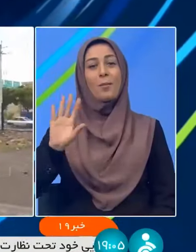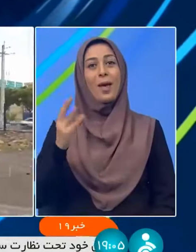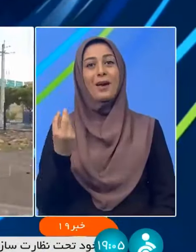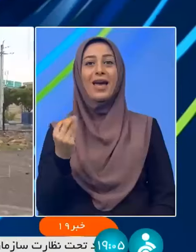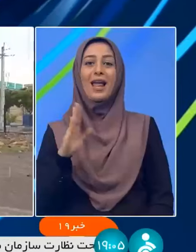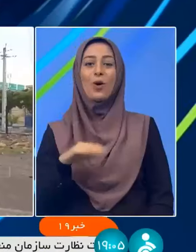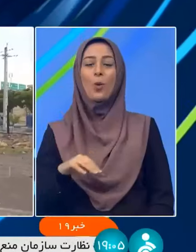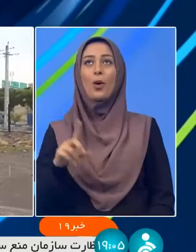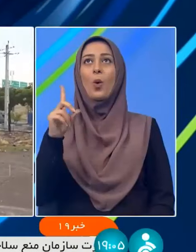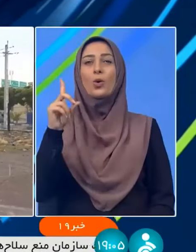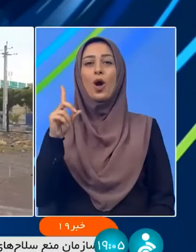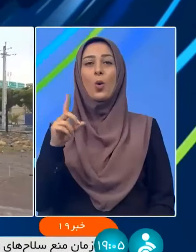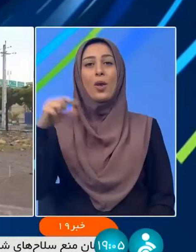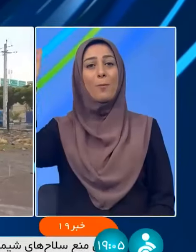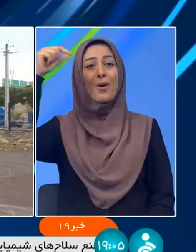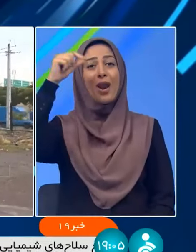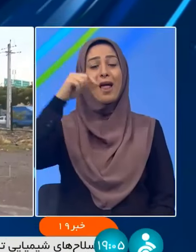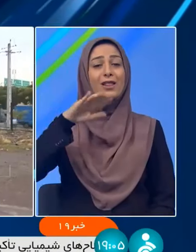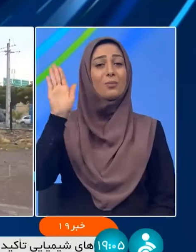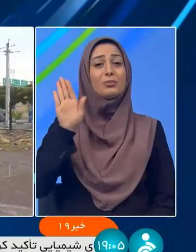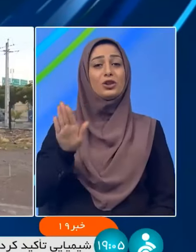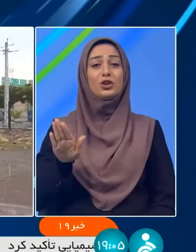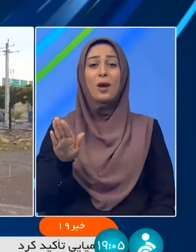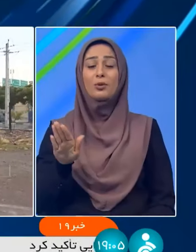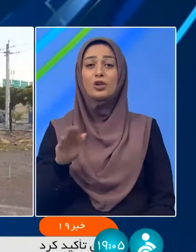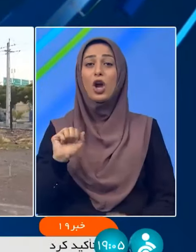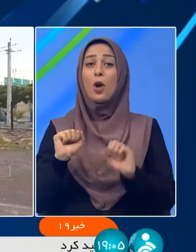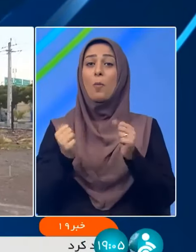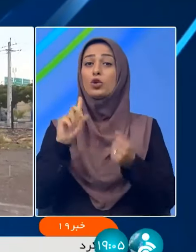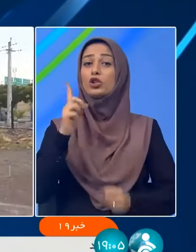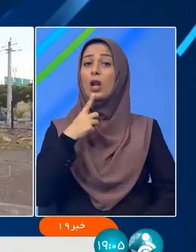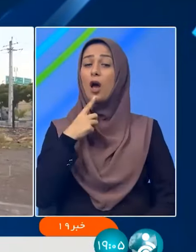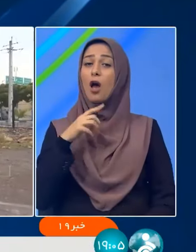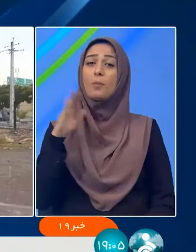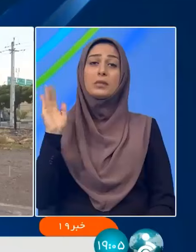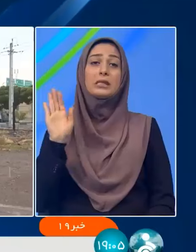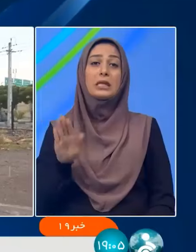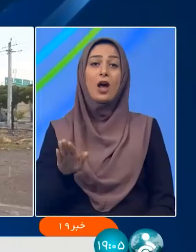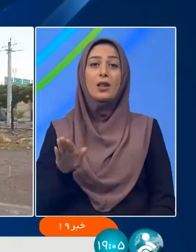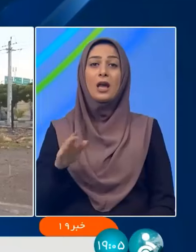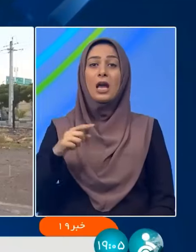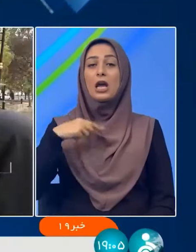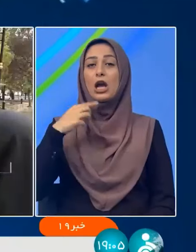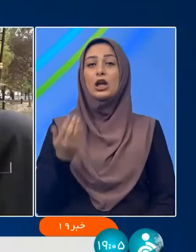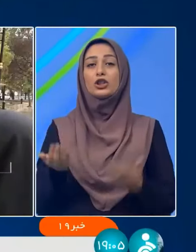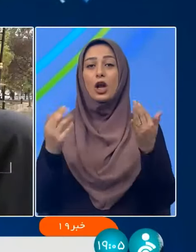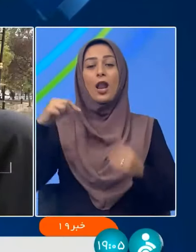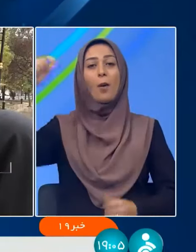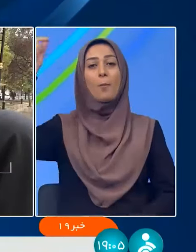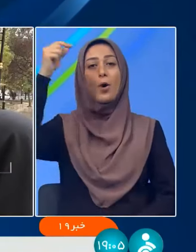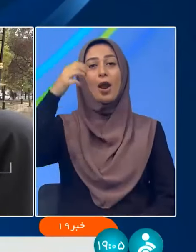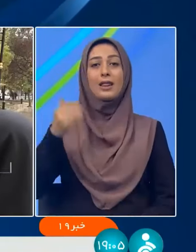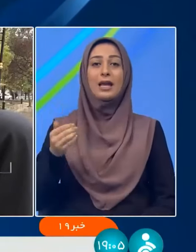خدا کنه بارندگی امسا زیاد بشه چون ما مشکل کمبود آب داریم شاء الله این بارندگی تداؤن پیدا کنم با این که